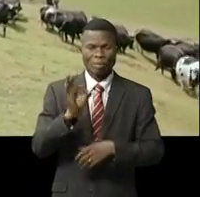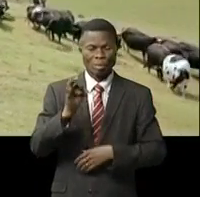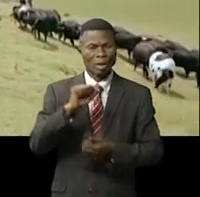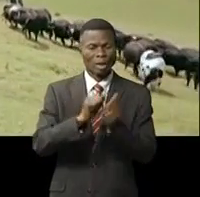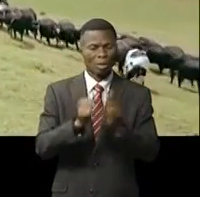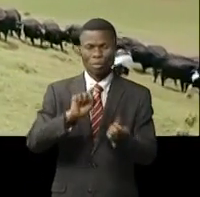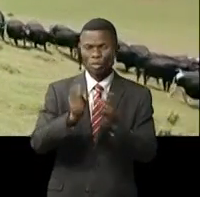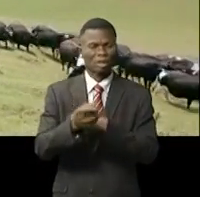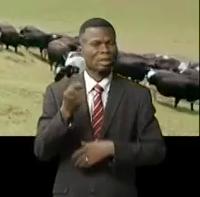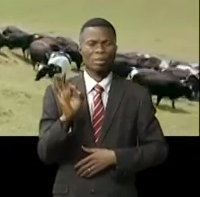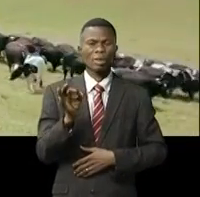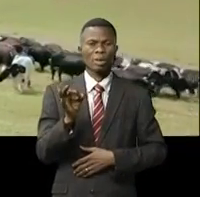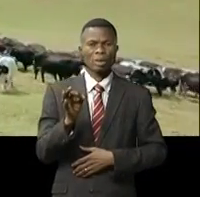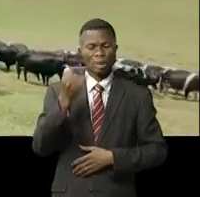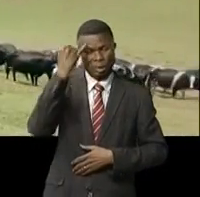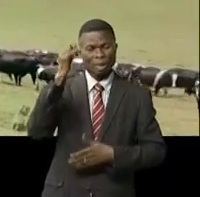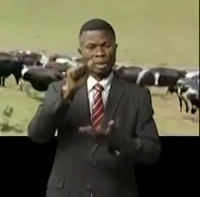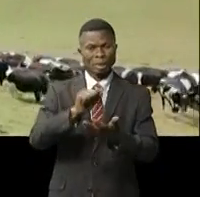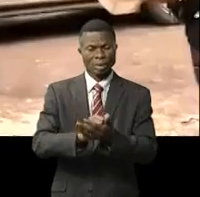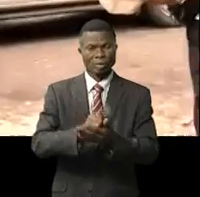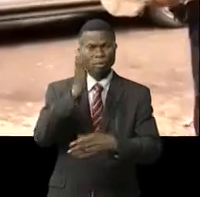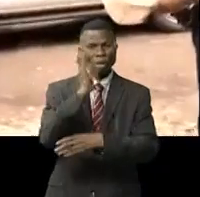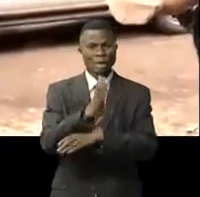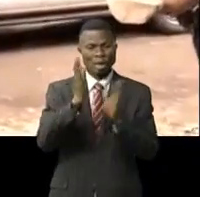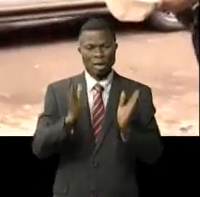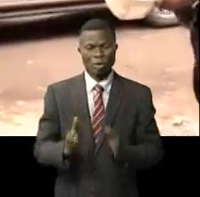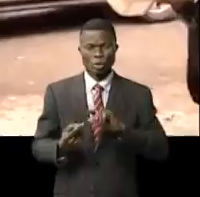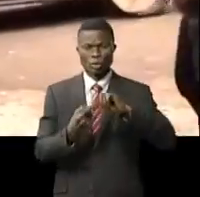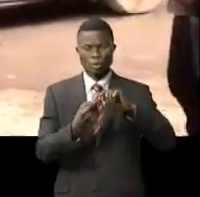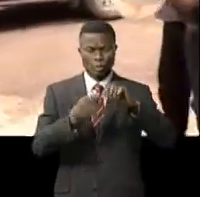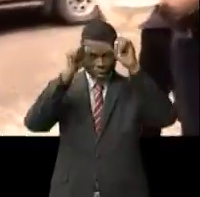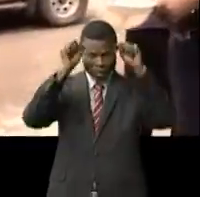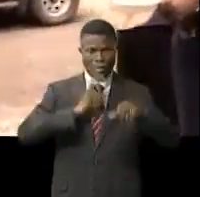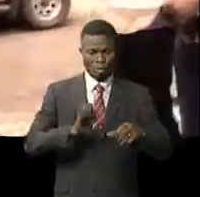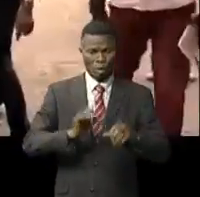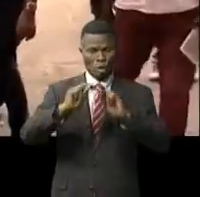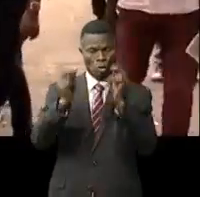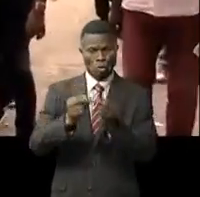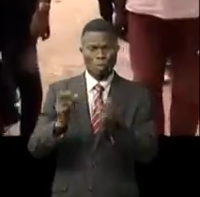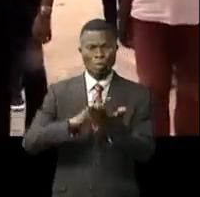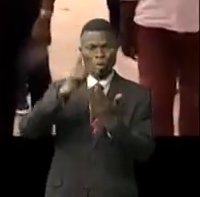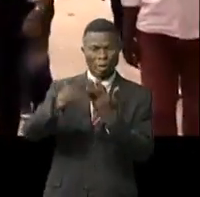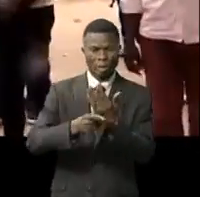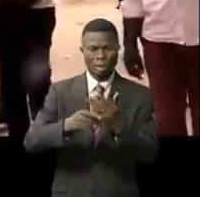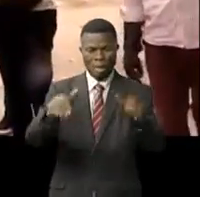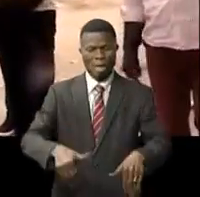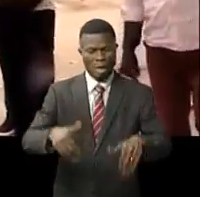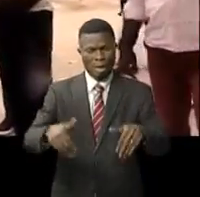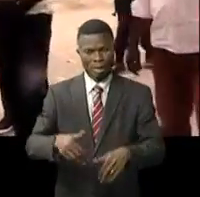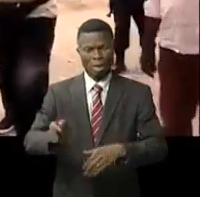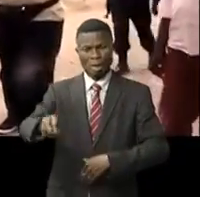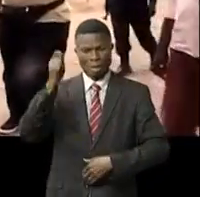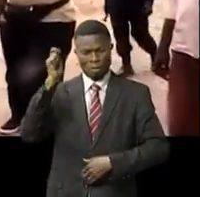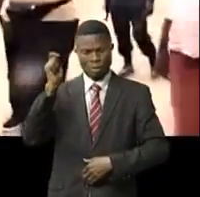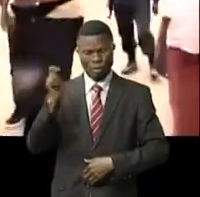la situation n'échange. C'est dans ce contexte que le conseil principal du chef de l'État au collège de la planification agriculture pêche et élevage a été